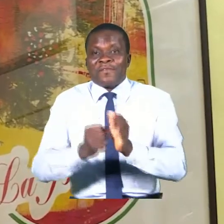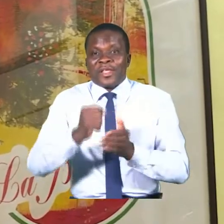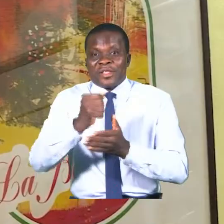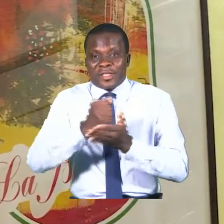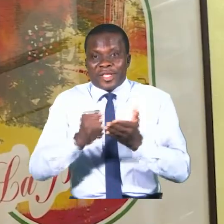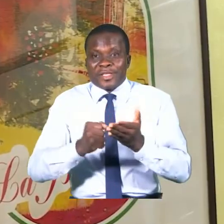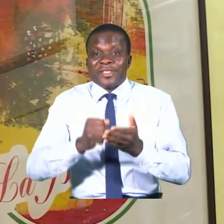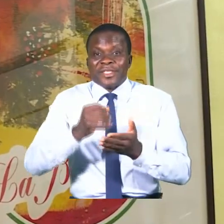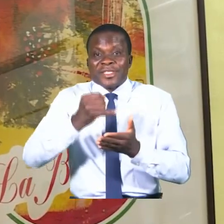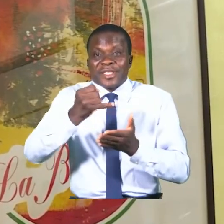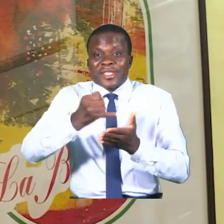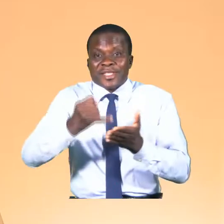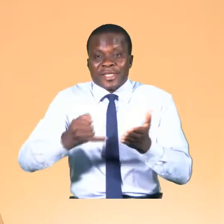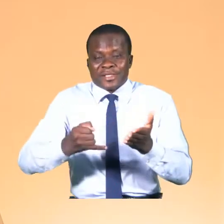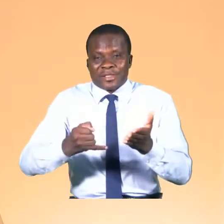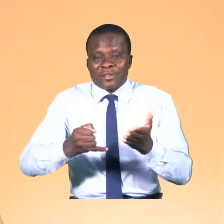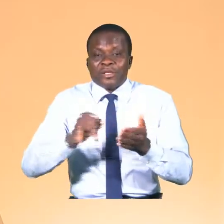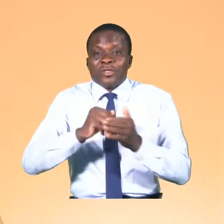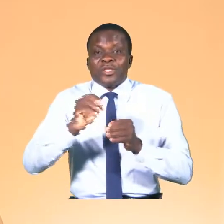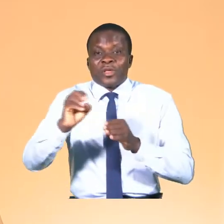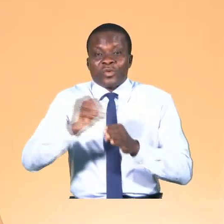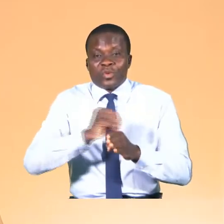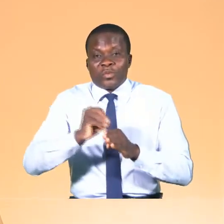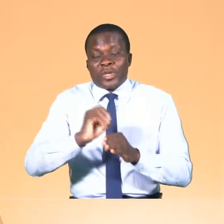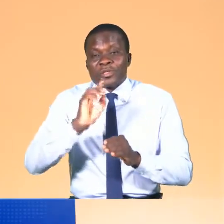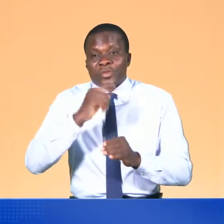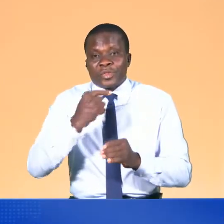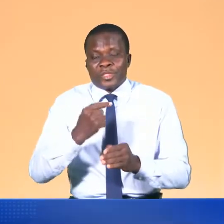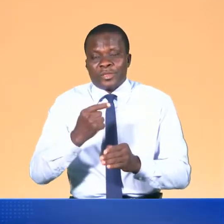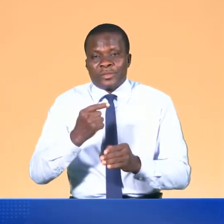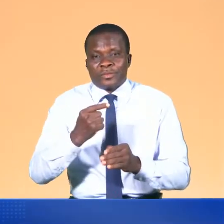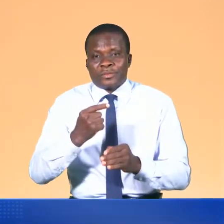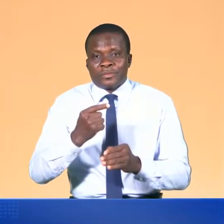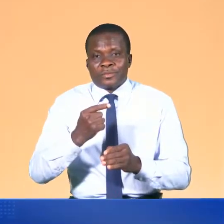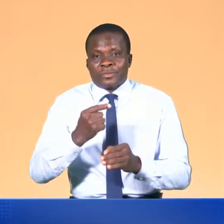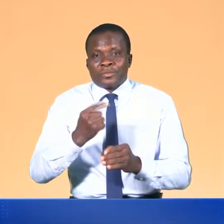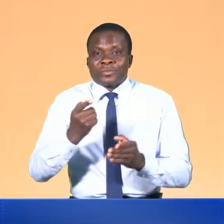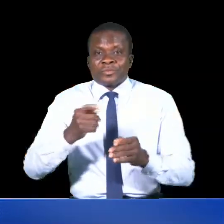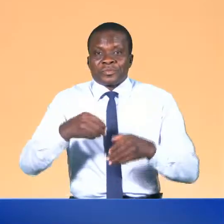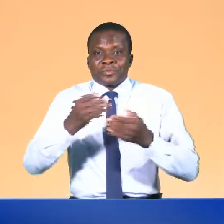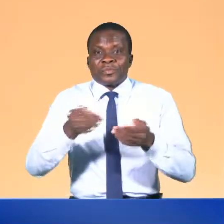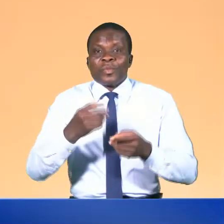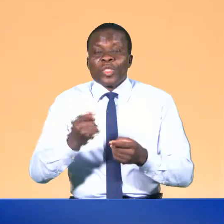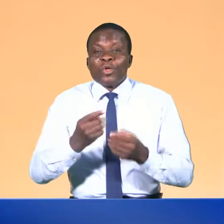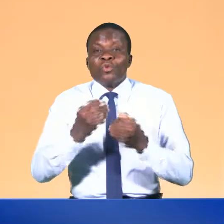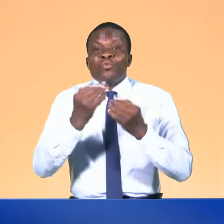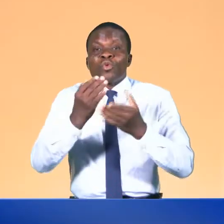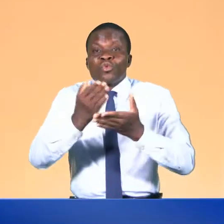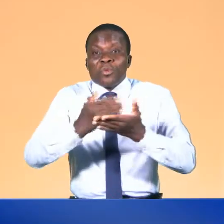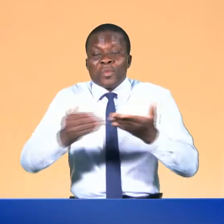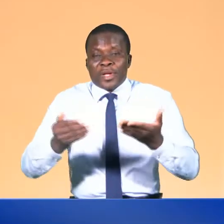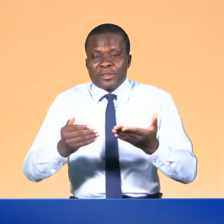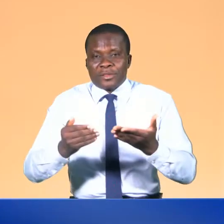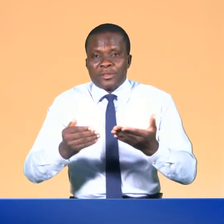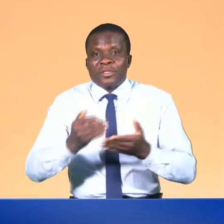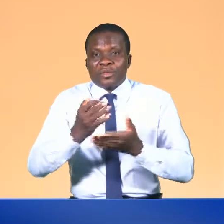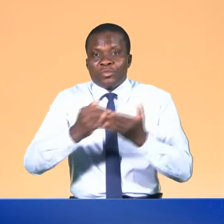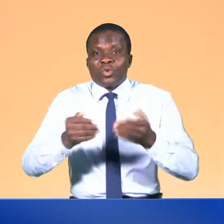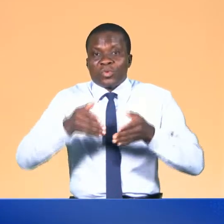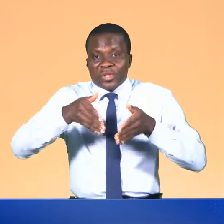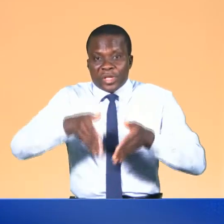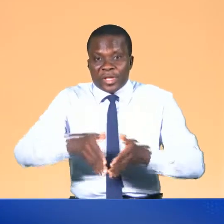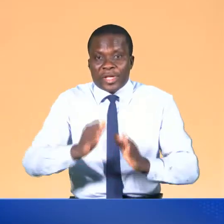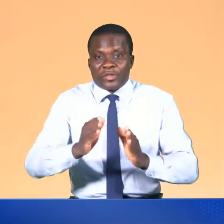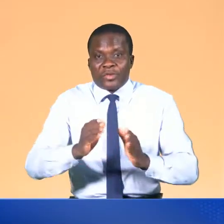plasticiens. C'est une opération qui comporte plusieurs volets. Un volet qui est accessible à l